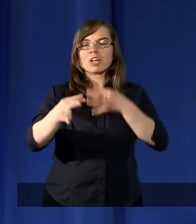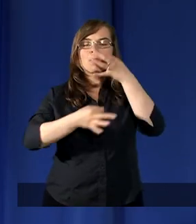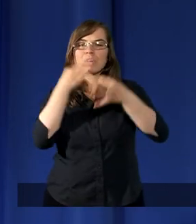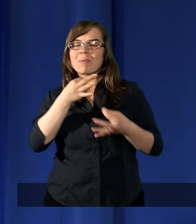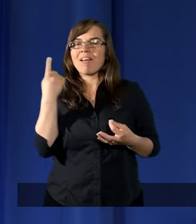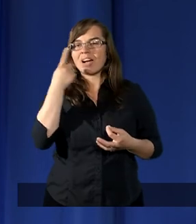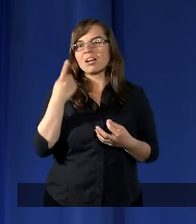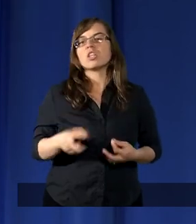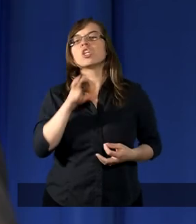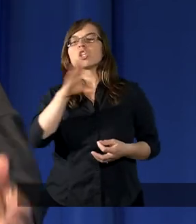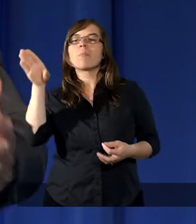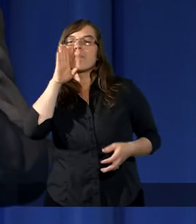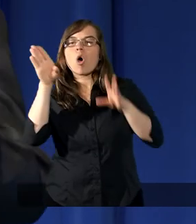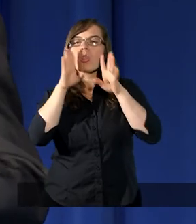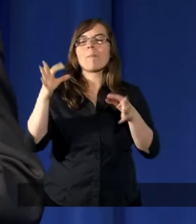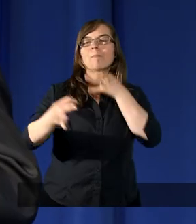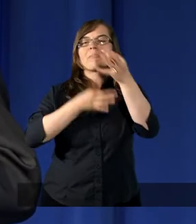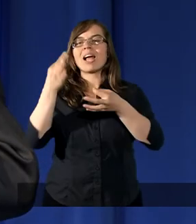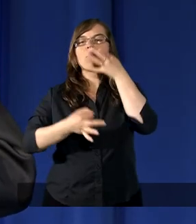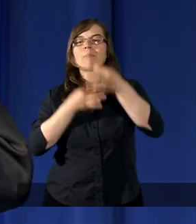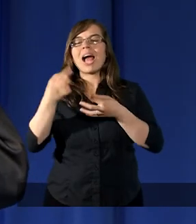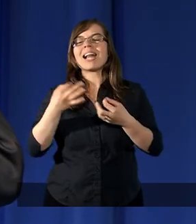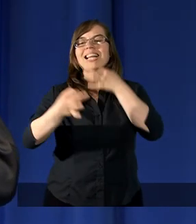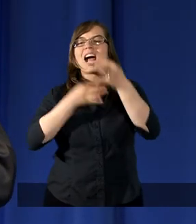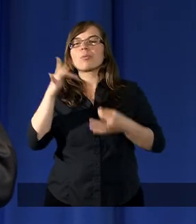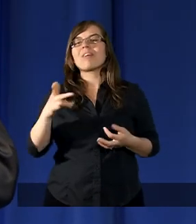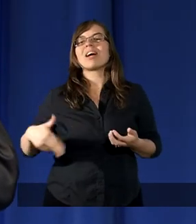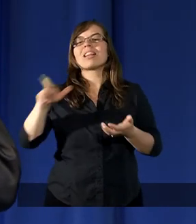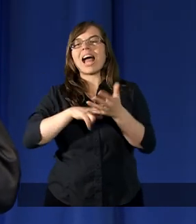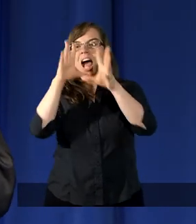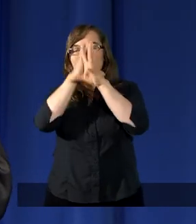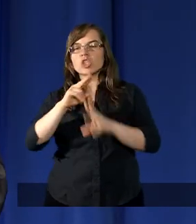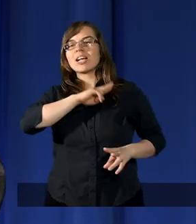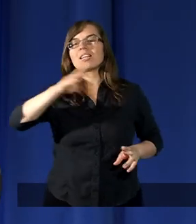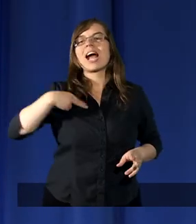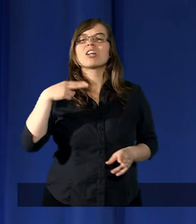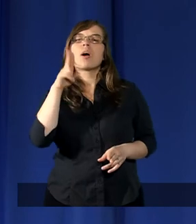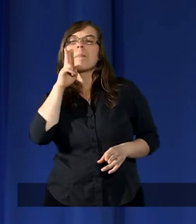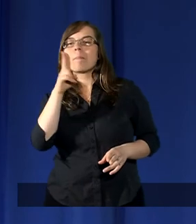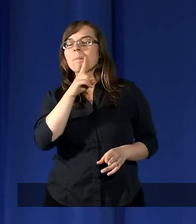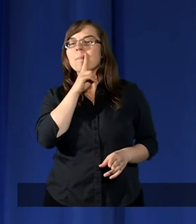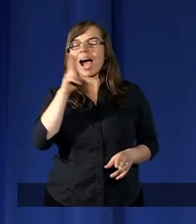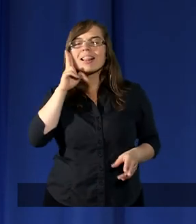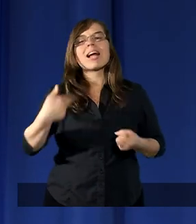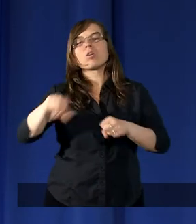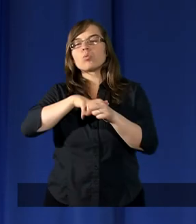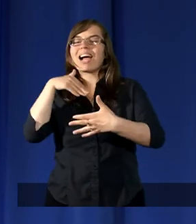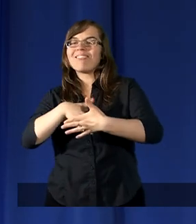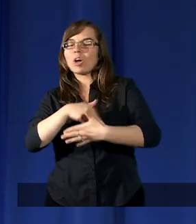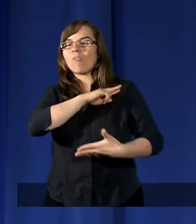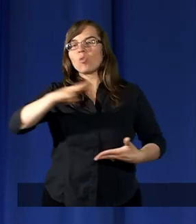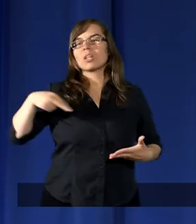śpiewać, czy podobne pieśni, pieśń zaśpiewamy na część naszych matek, które wychowują,